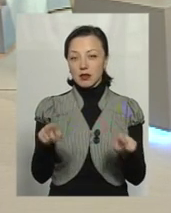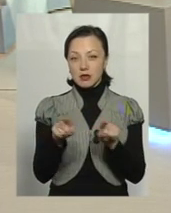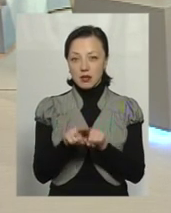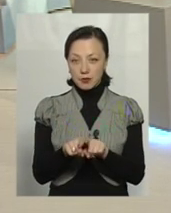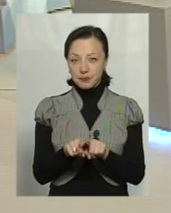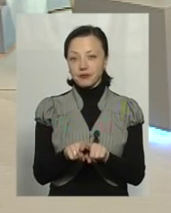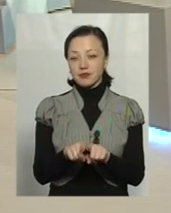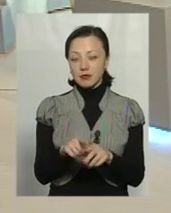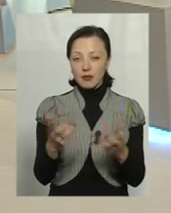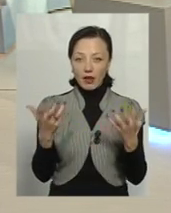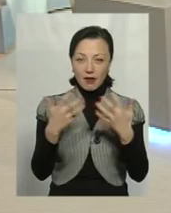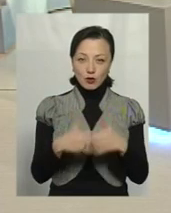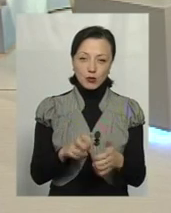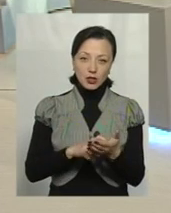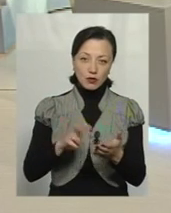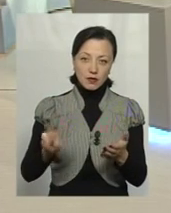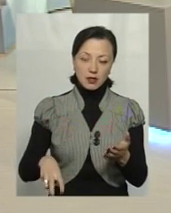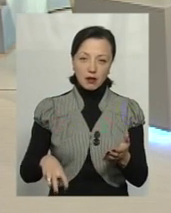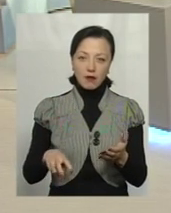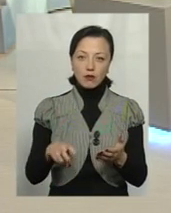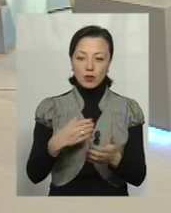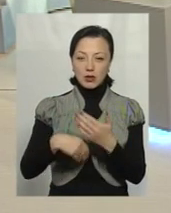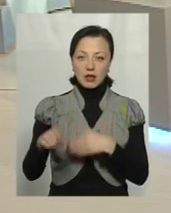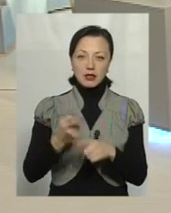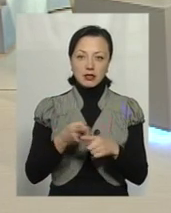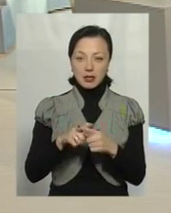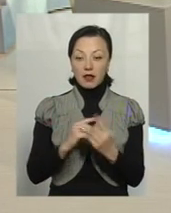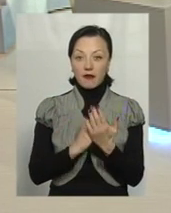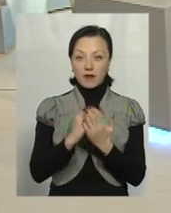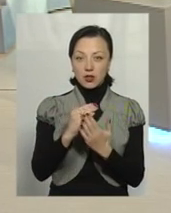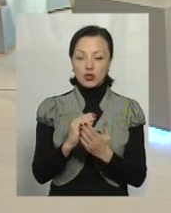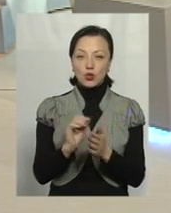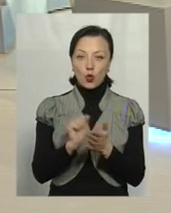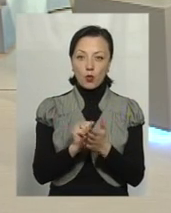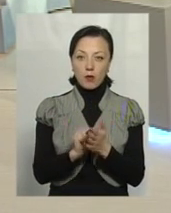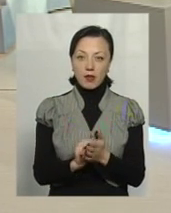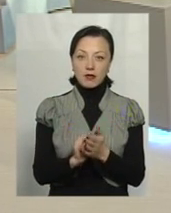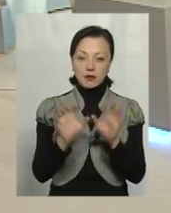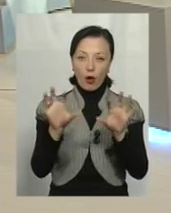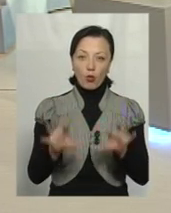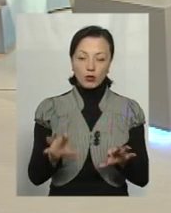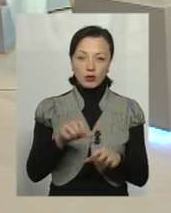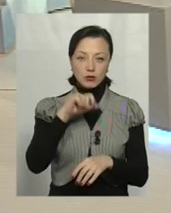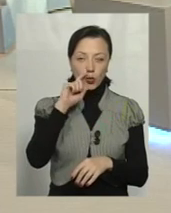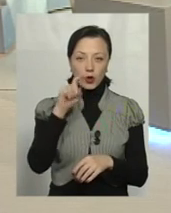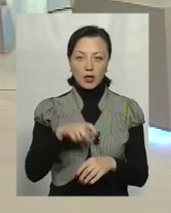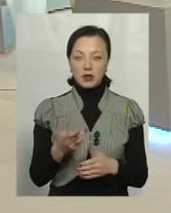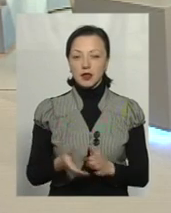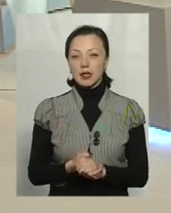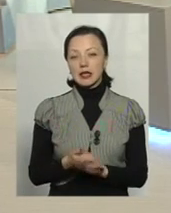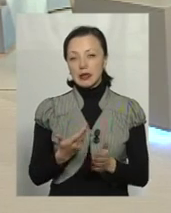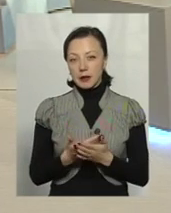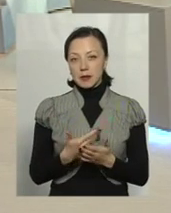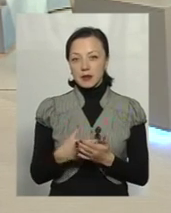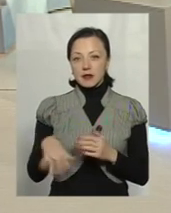само без шин автоматично йдете у відставку, тому що це найвищий законодавчий акт прямої дії. Наприклад, назву